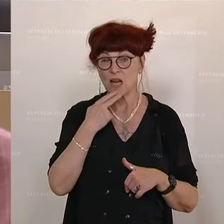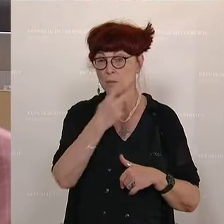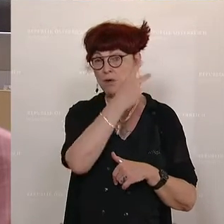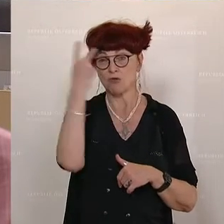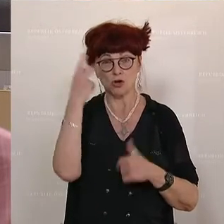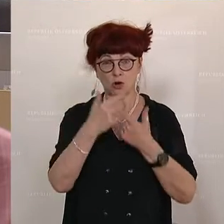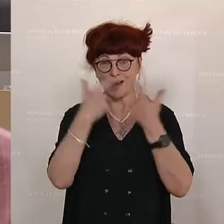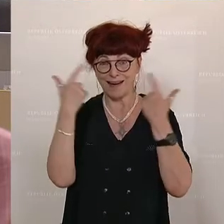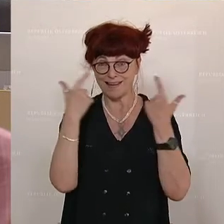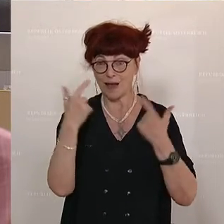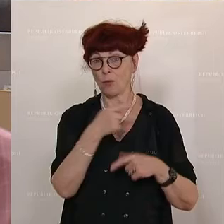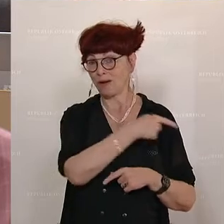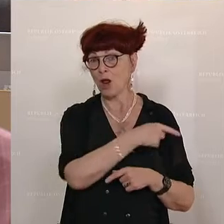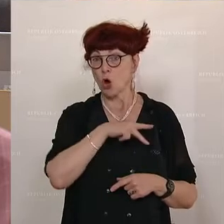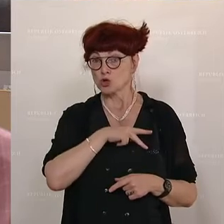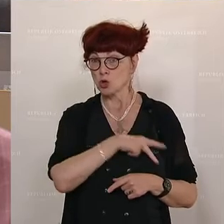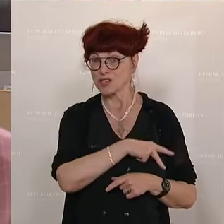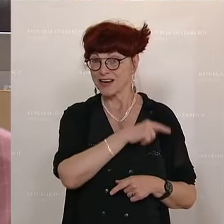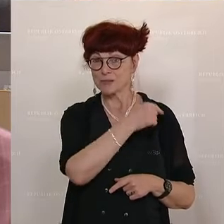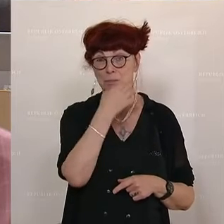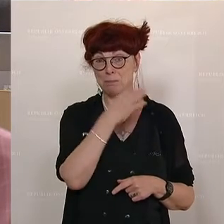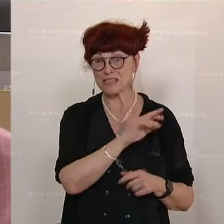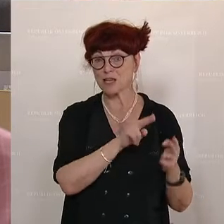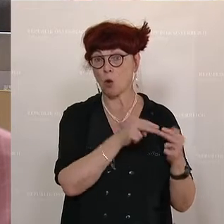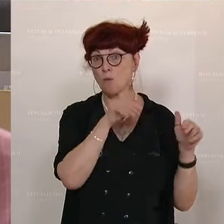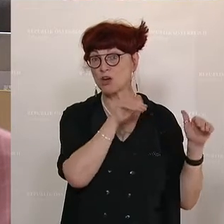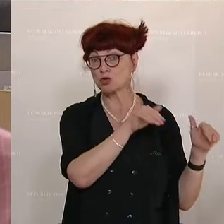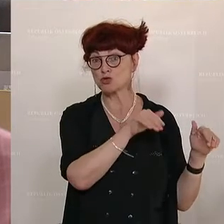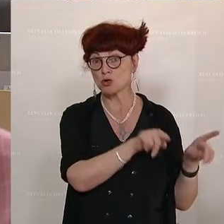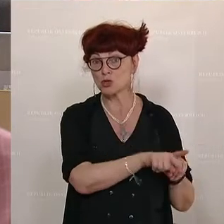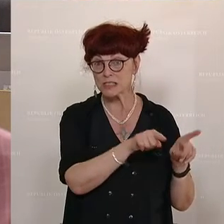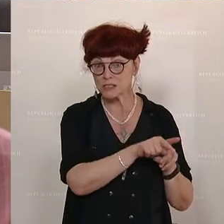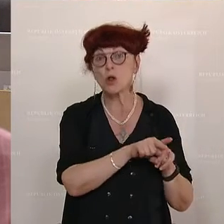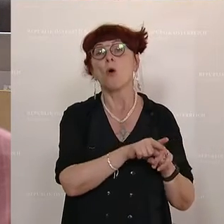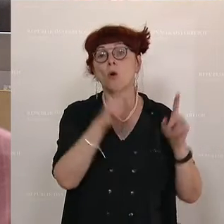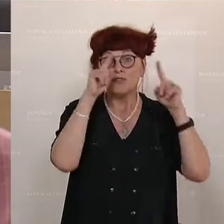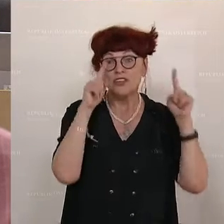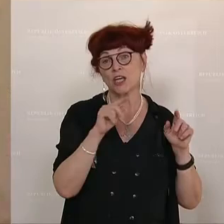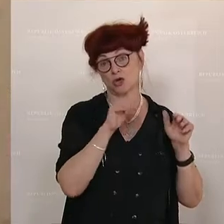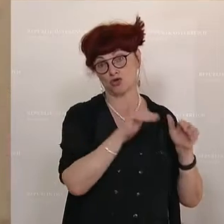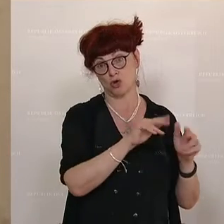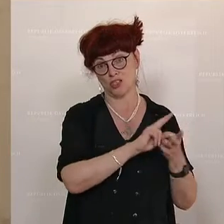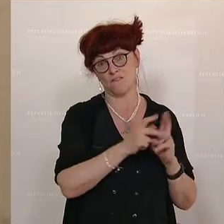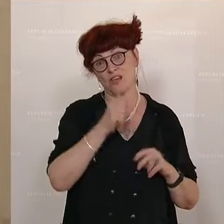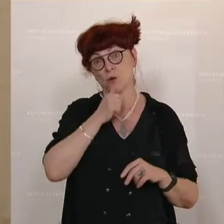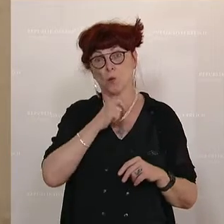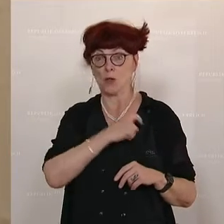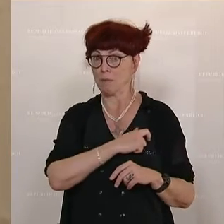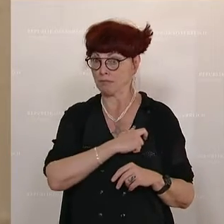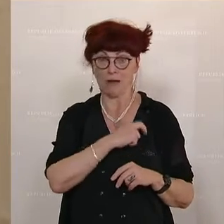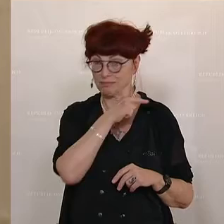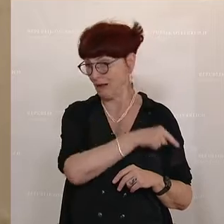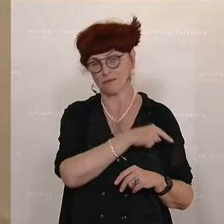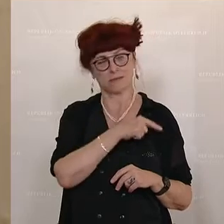dass sie die besseren Umweltschützer und die besseren Naturschützer und Tierschützer als wir die Grünen sind, dann sind sie aber sowas vervollständigt. Das